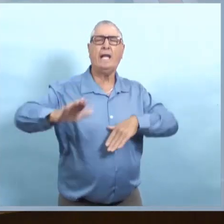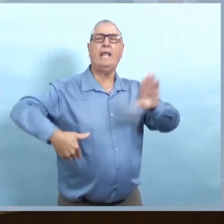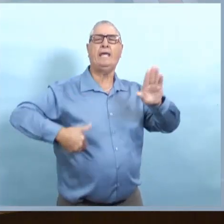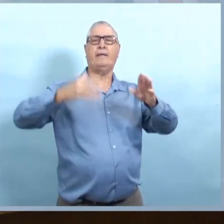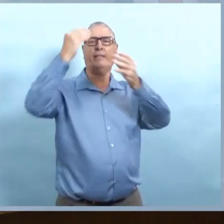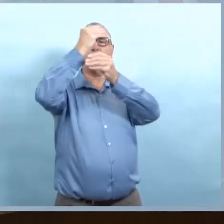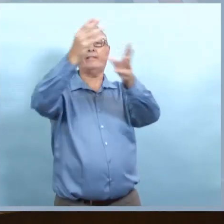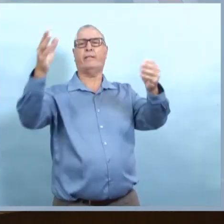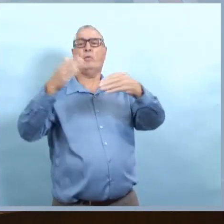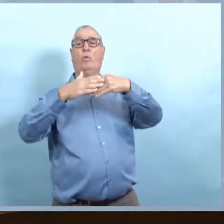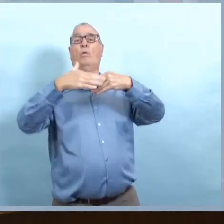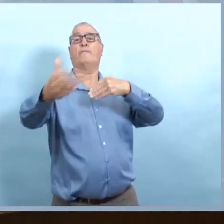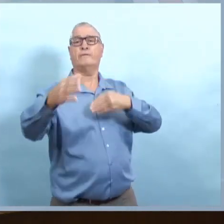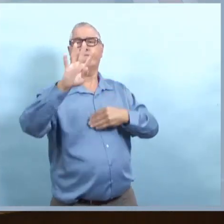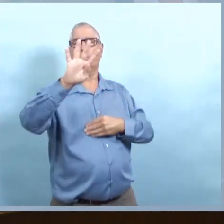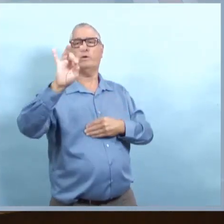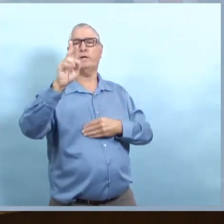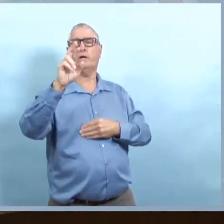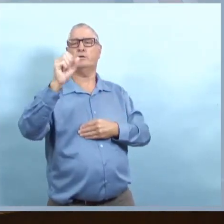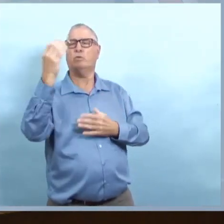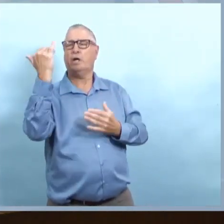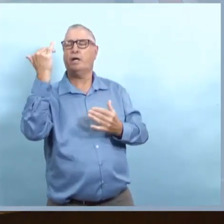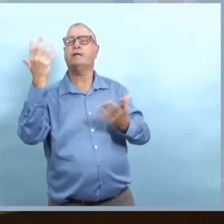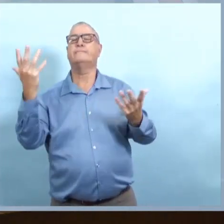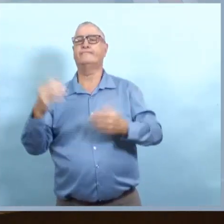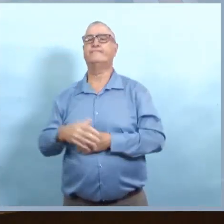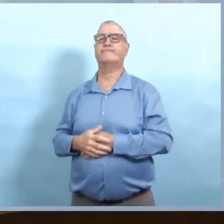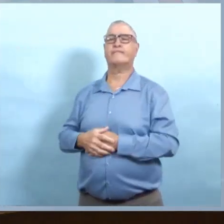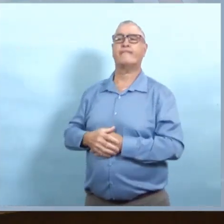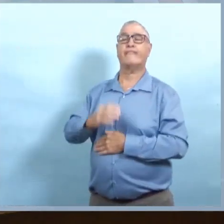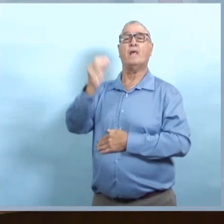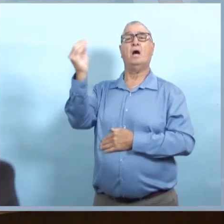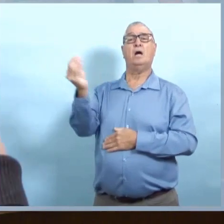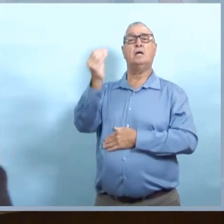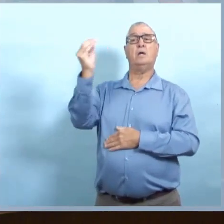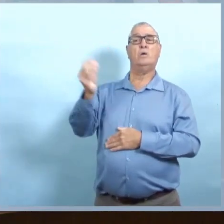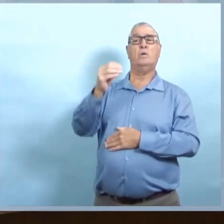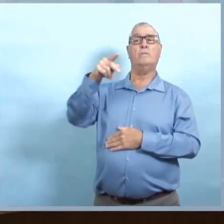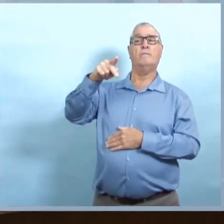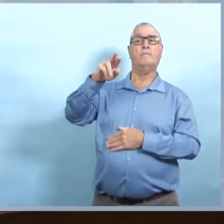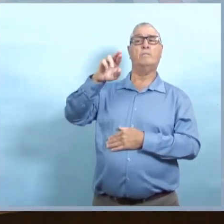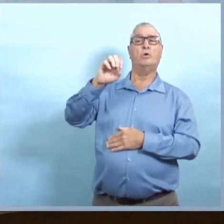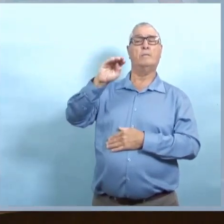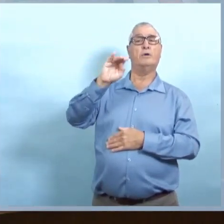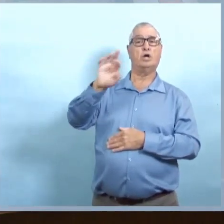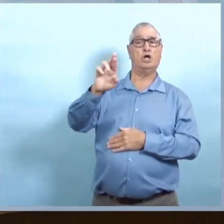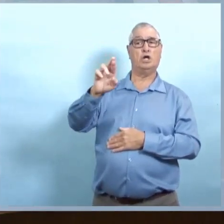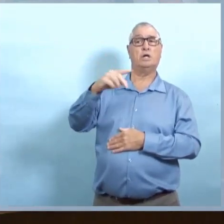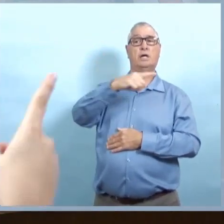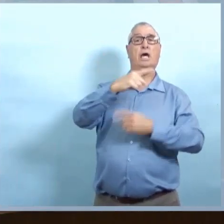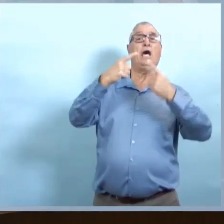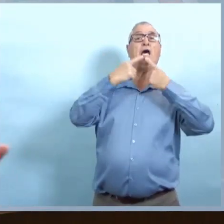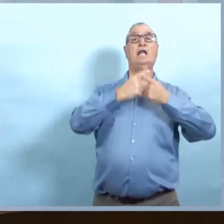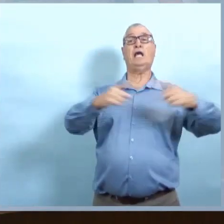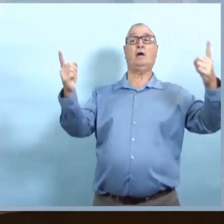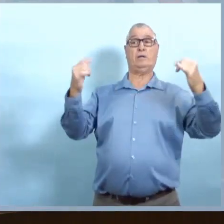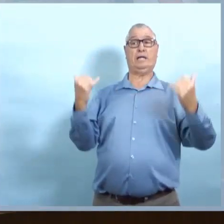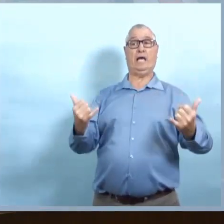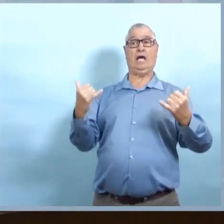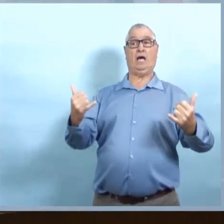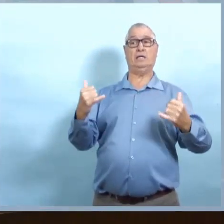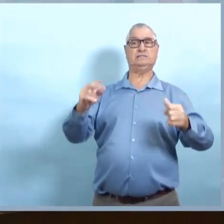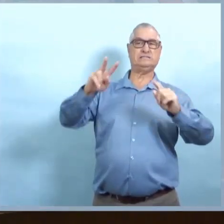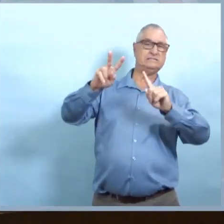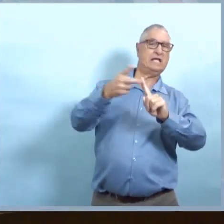parler d'anecdotes de retard dans l'obtention de résultats positifs et nous allons nous amener pourquoi ça pourrait se passer.